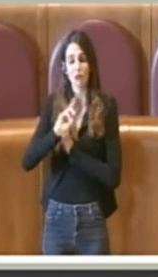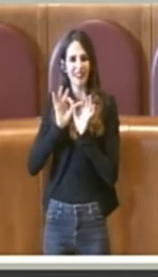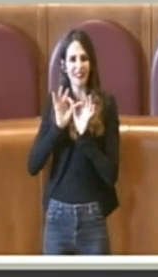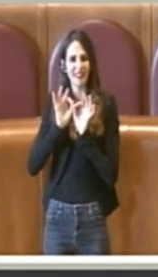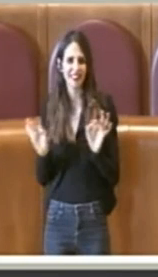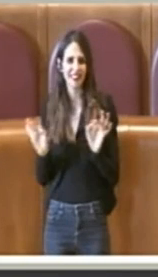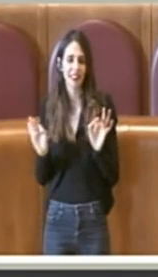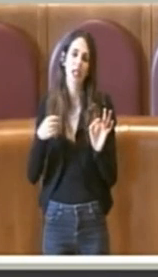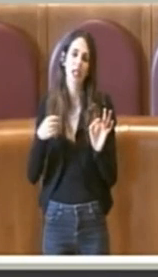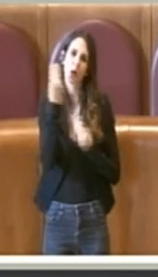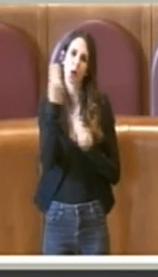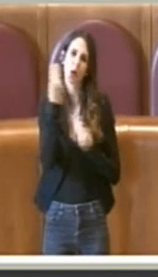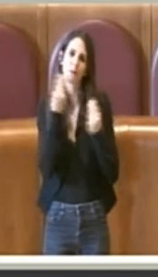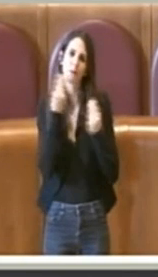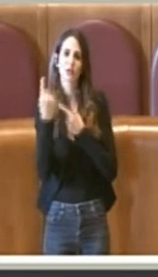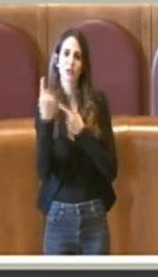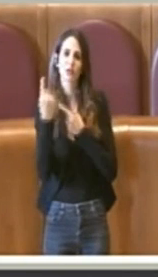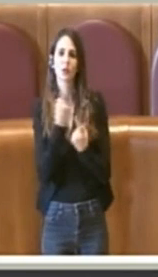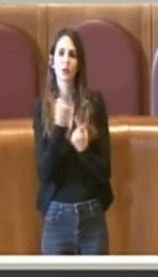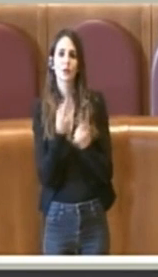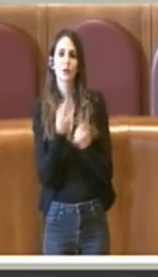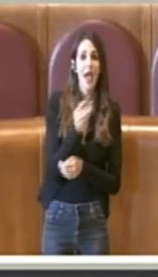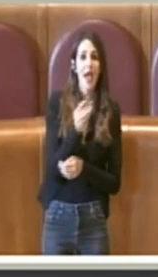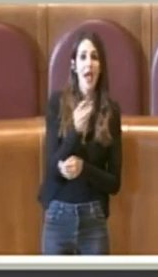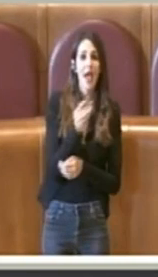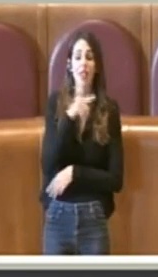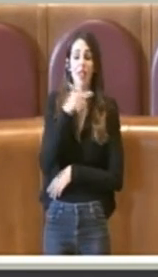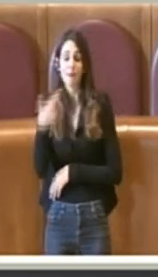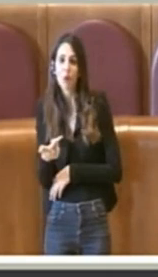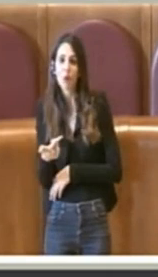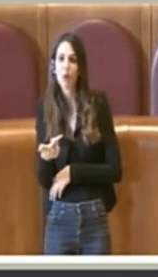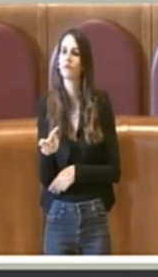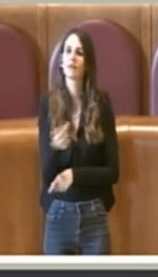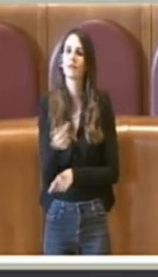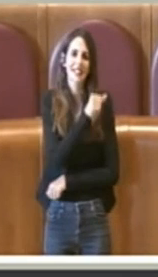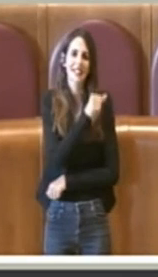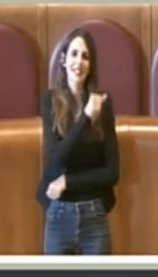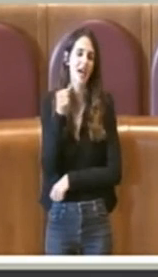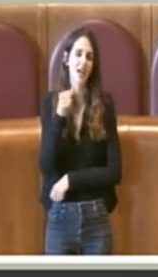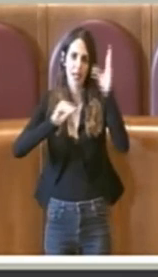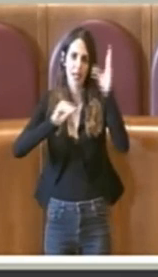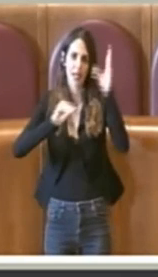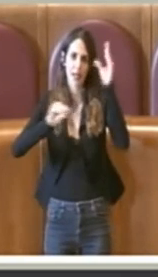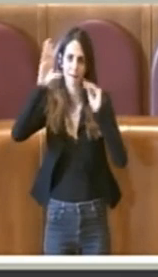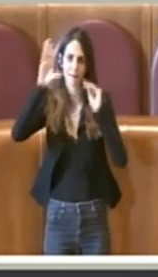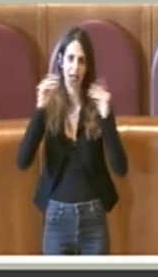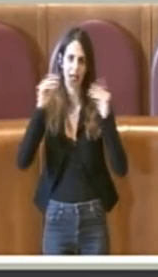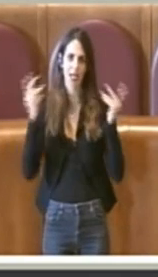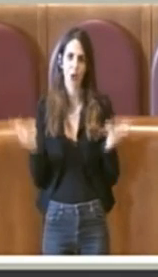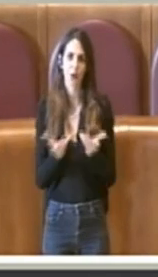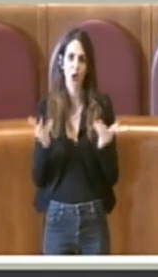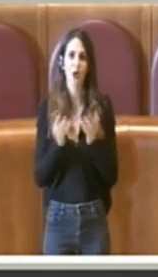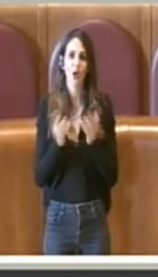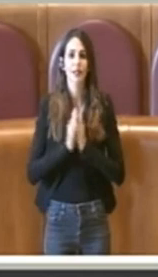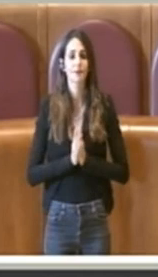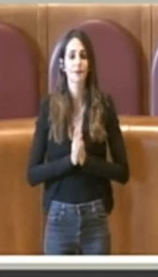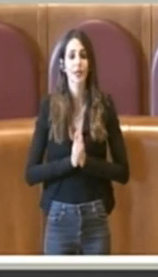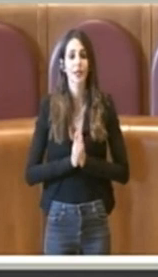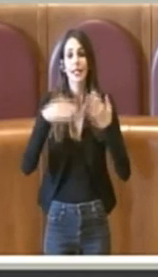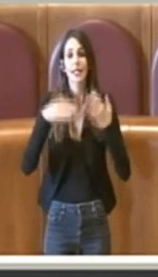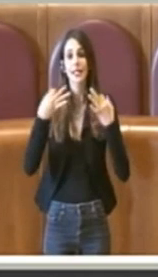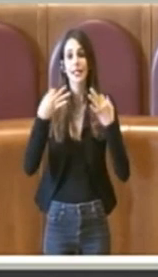esperienze brutte o cattive si vinca o si perda servono sempre per imparare qualcosa. Quindi sicuramente da questa